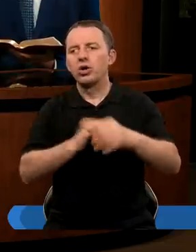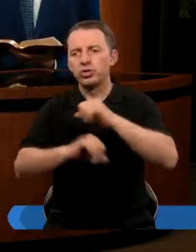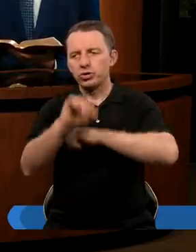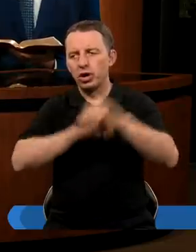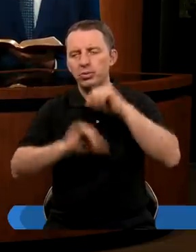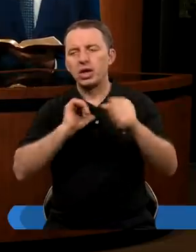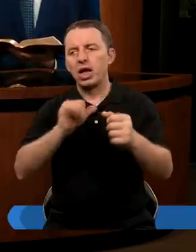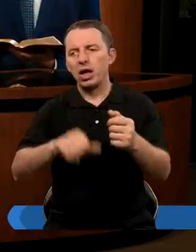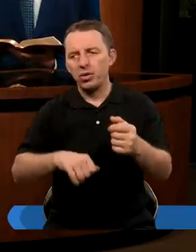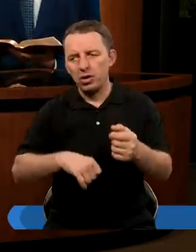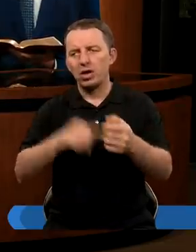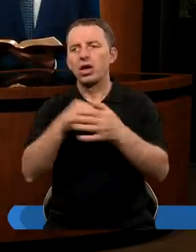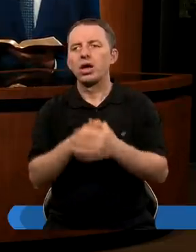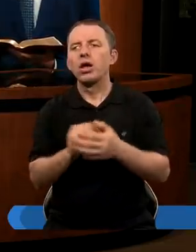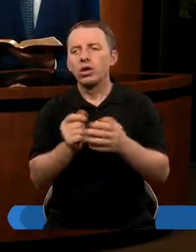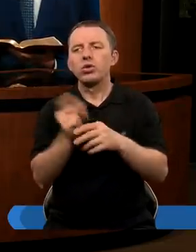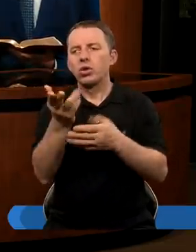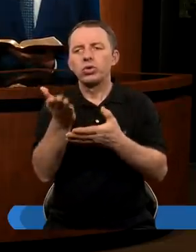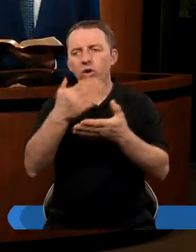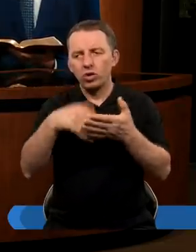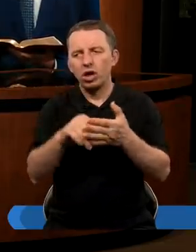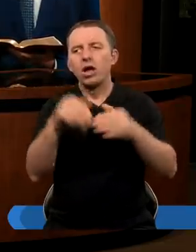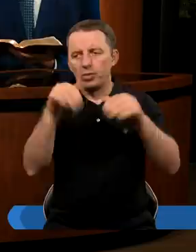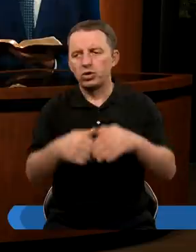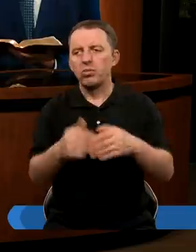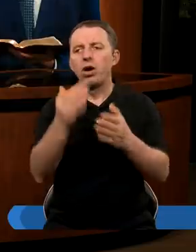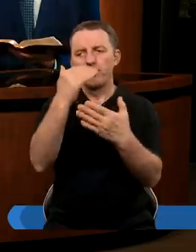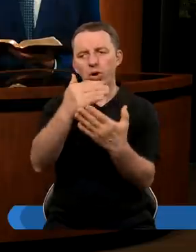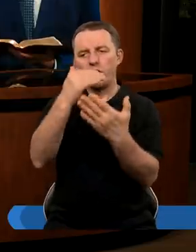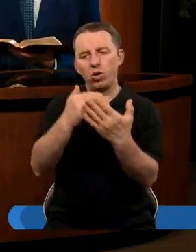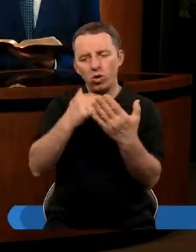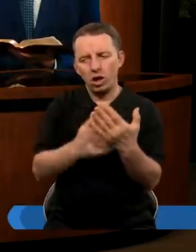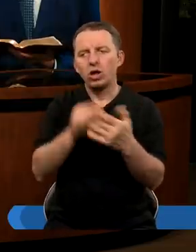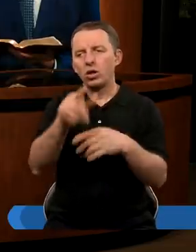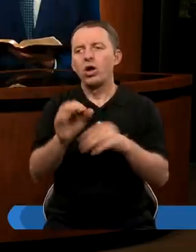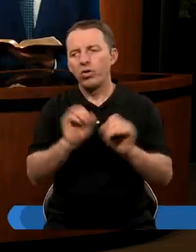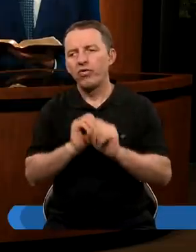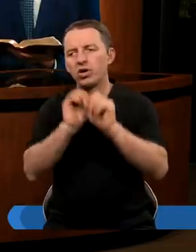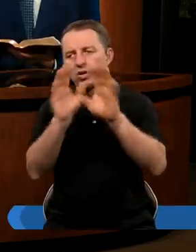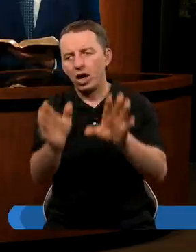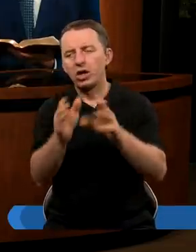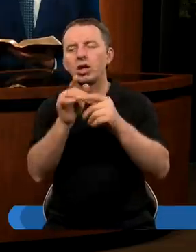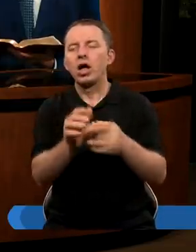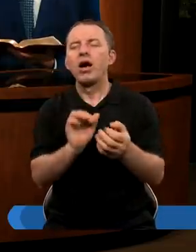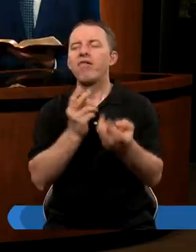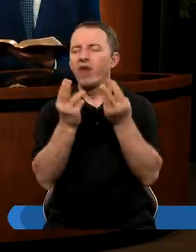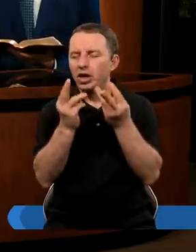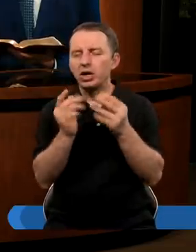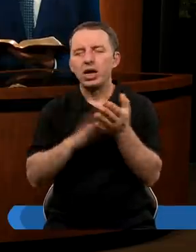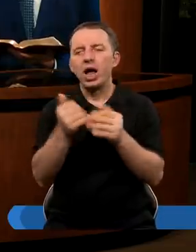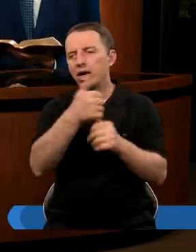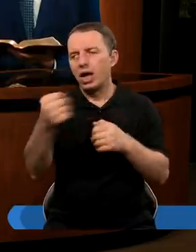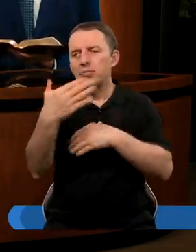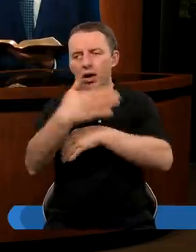imperium rzymskie, chociaż o tym nie ma w drugim rozdziale, ale to możemy po kolei to sobie wyjaśnić. I co jest istotne, na samym